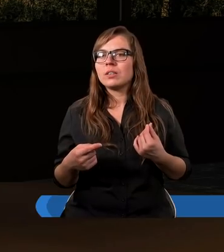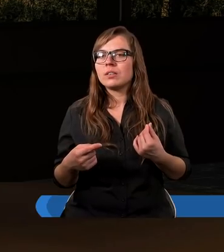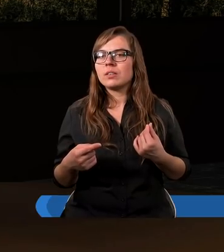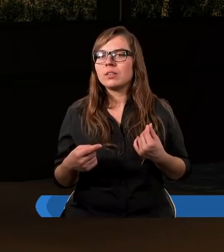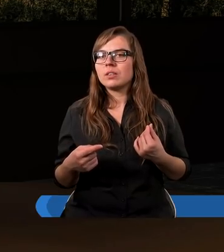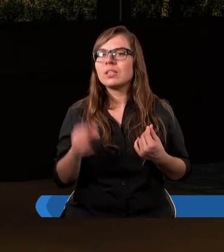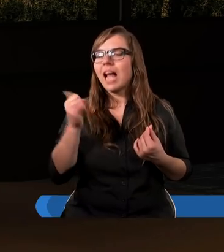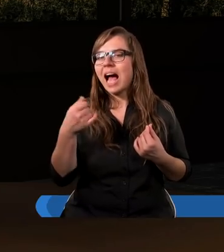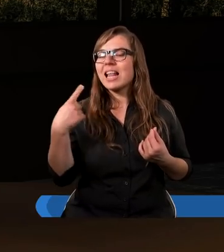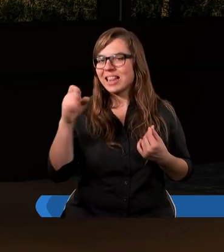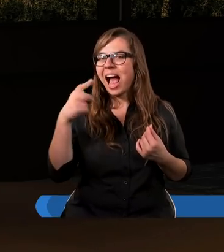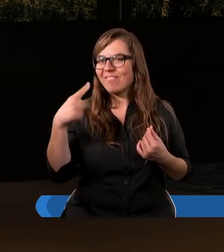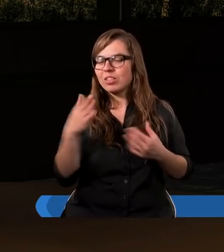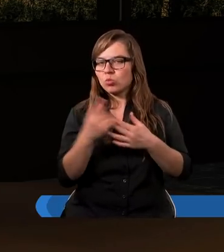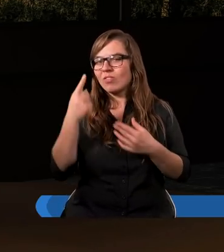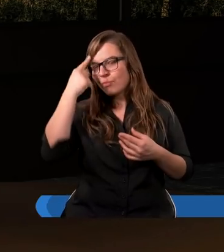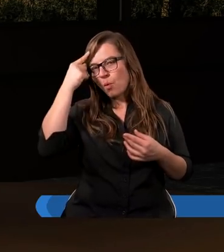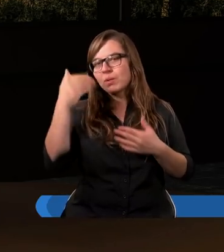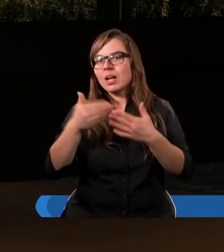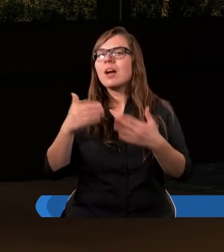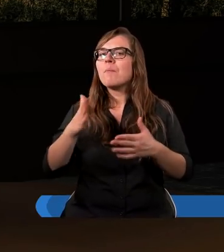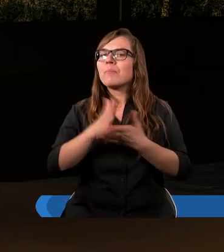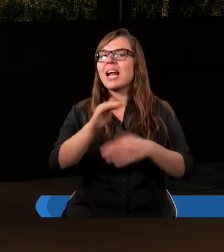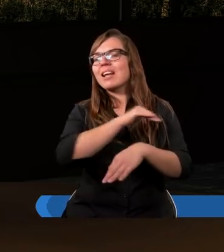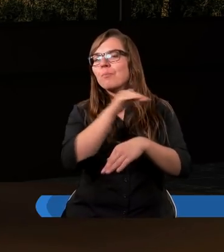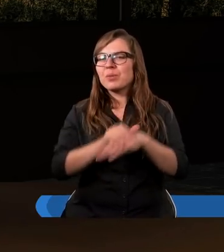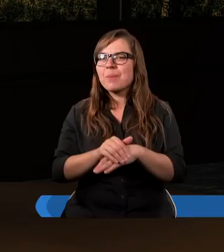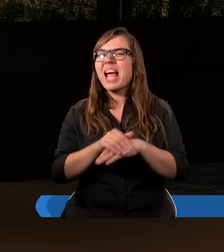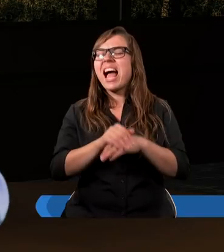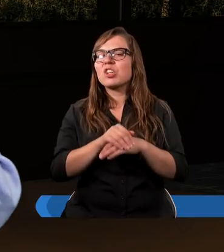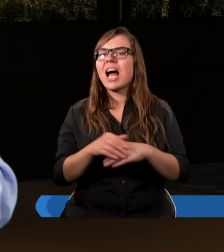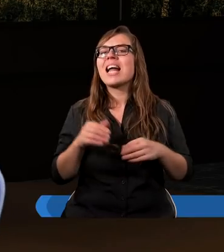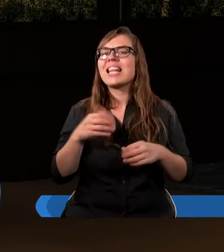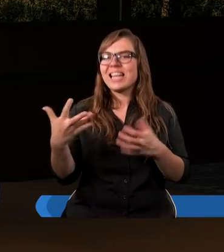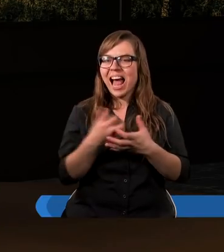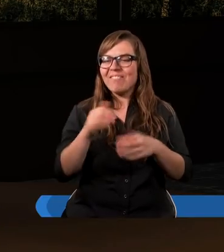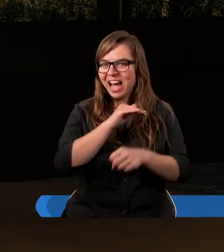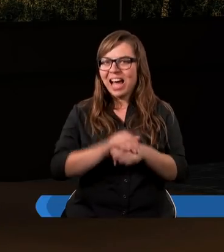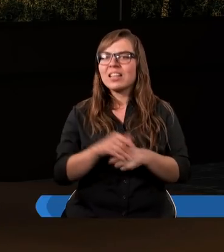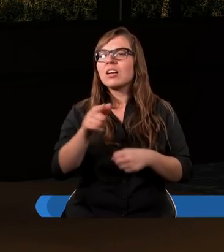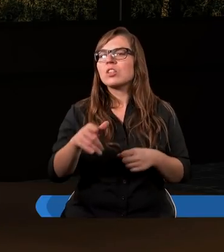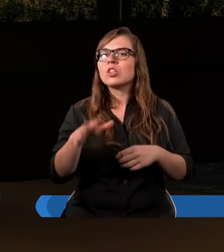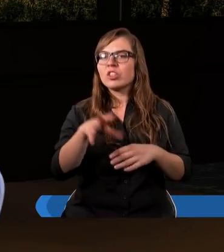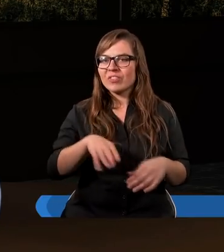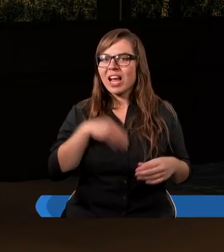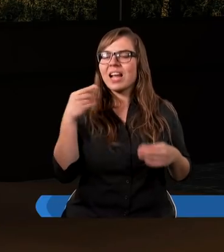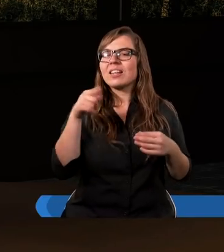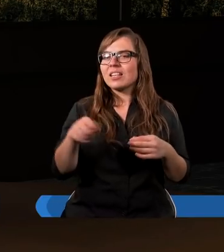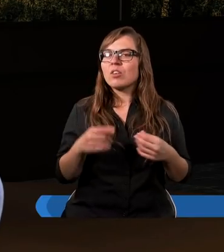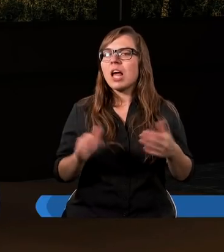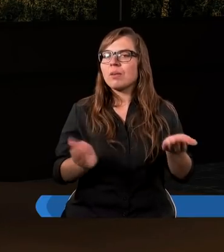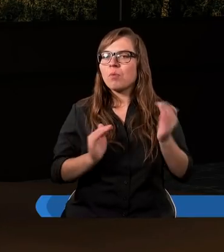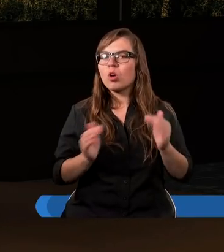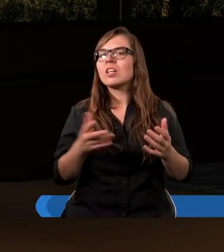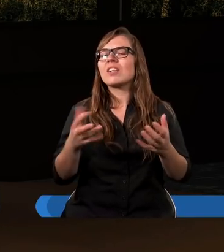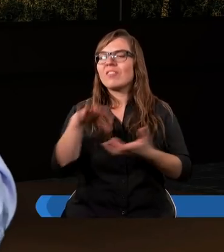tak jak Dawid to już wspomniał, przez przymierze zawarte, że już więcej w ten sposób